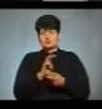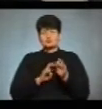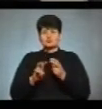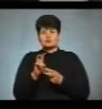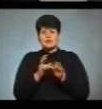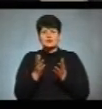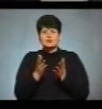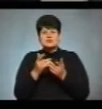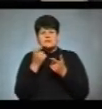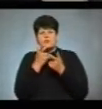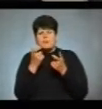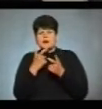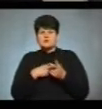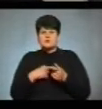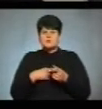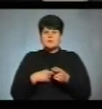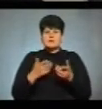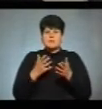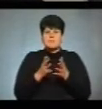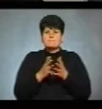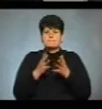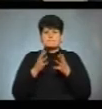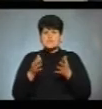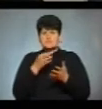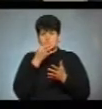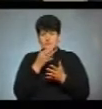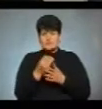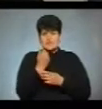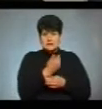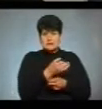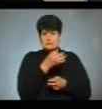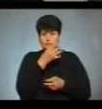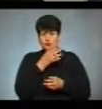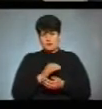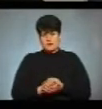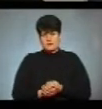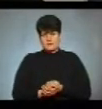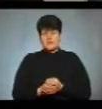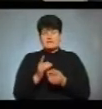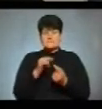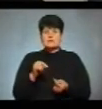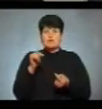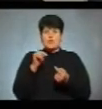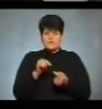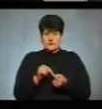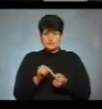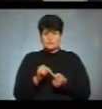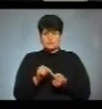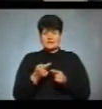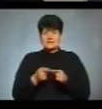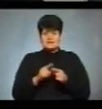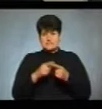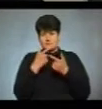якусь інформацію для себе, яка більш відповідає їхнім оподобанням. І, відповідно, ця